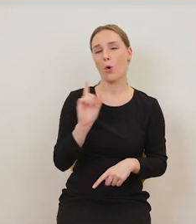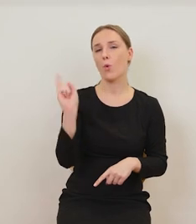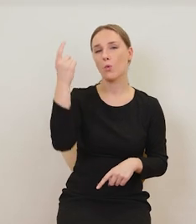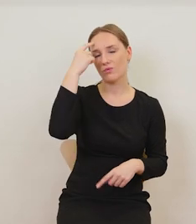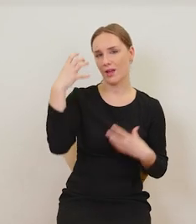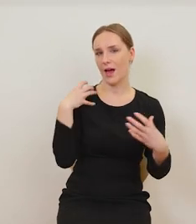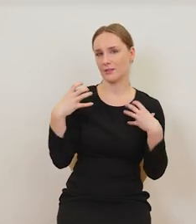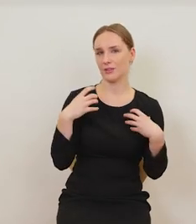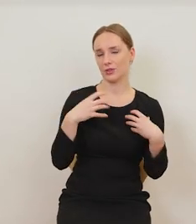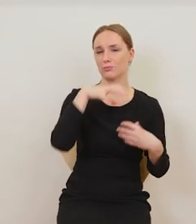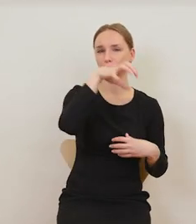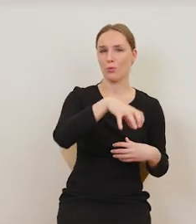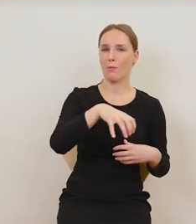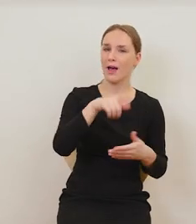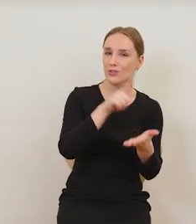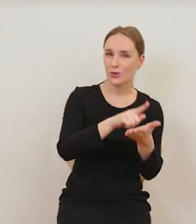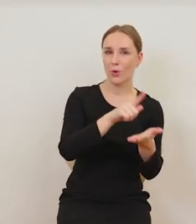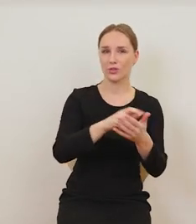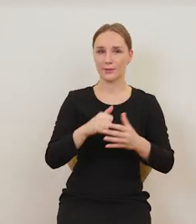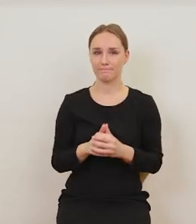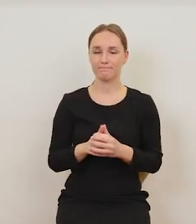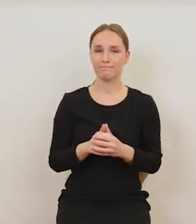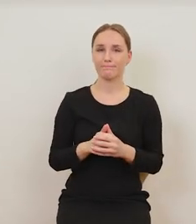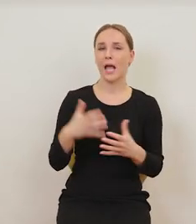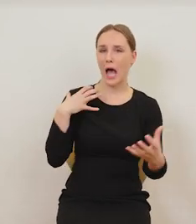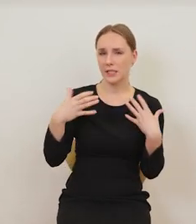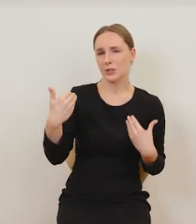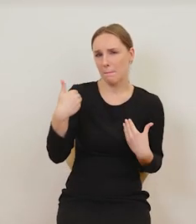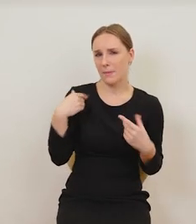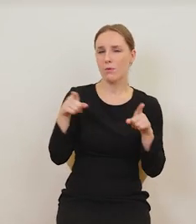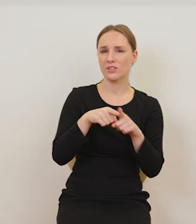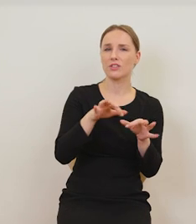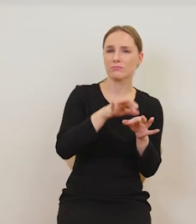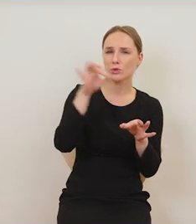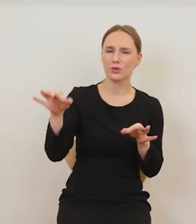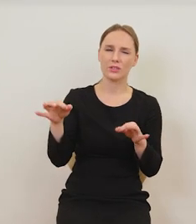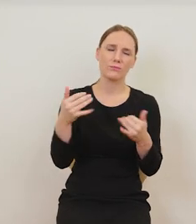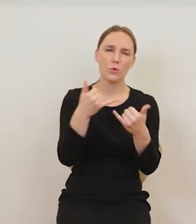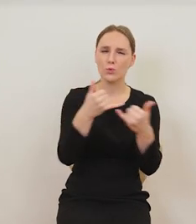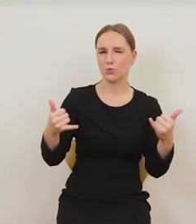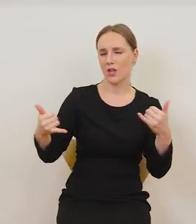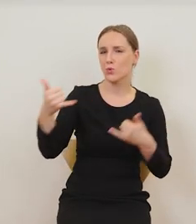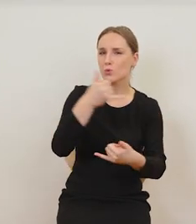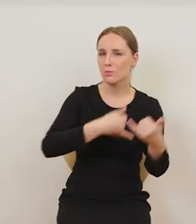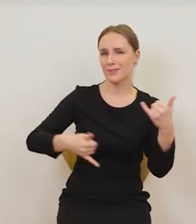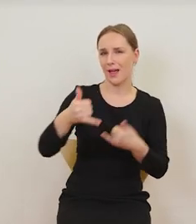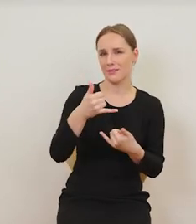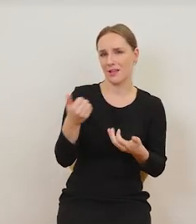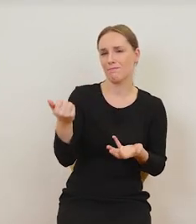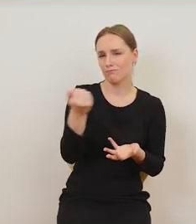I artyści również stosowali i stosują w dalszym ciągu różnego rodzaju substancje, które